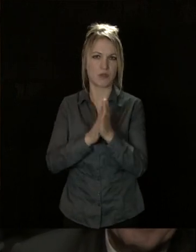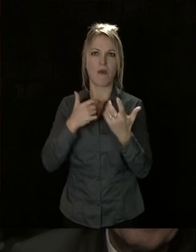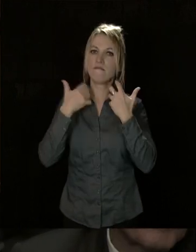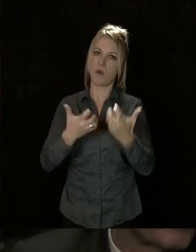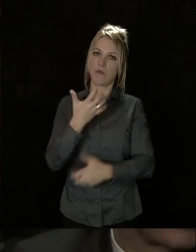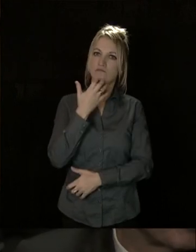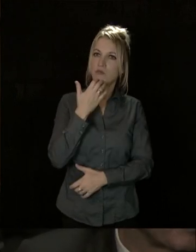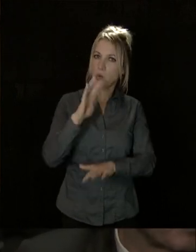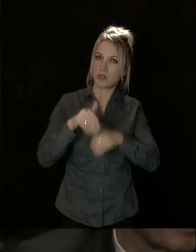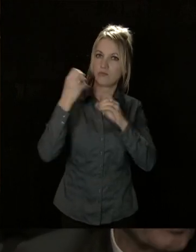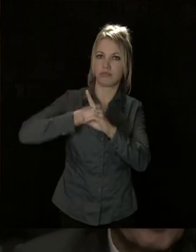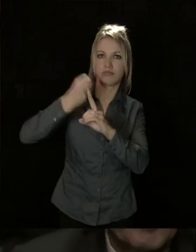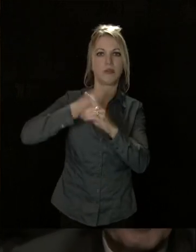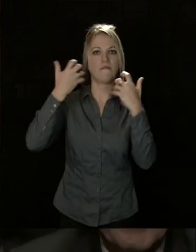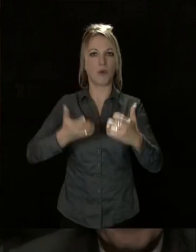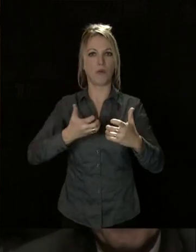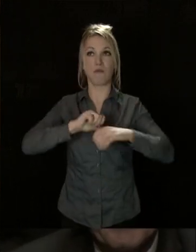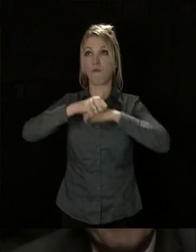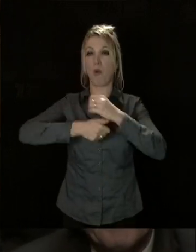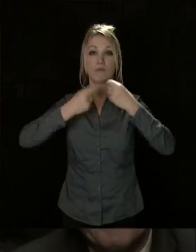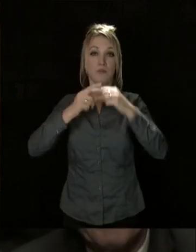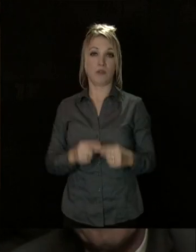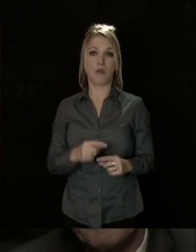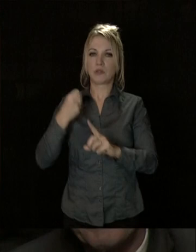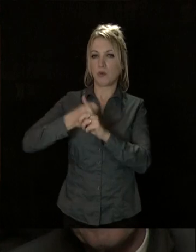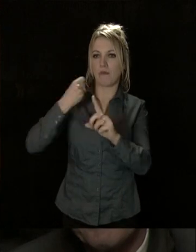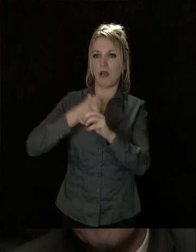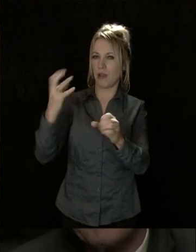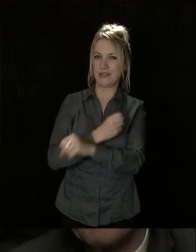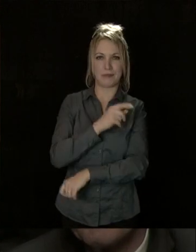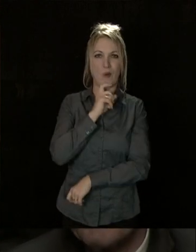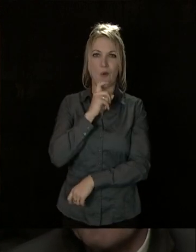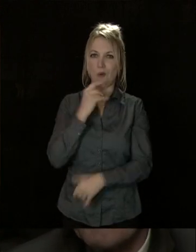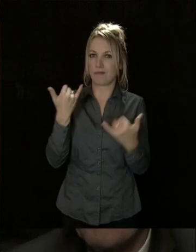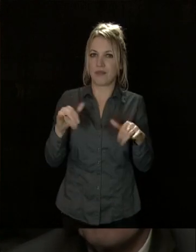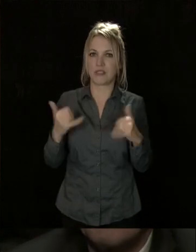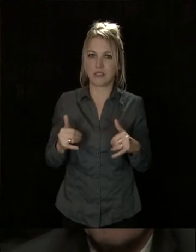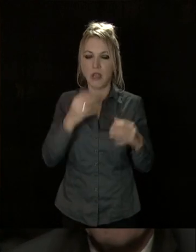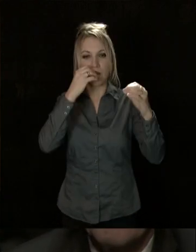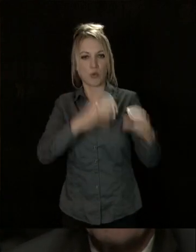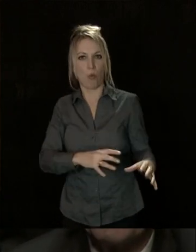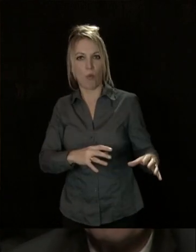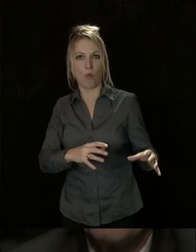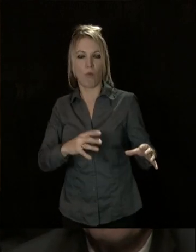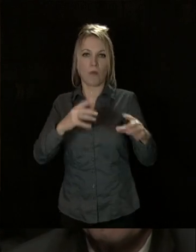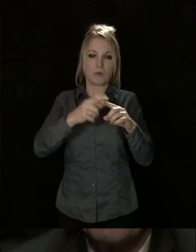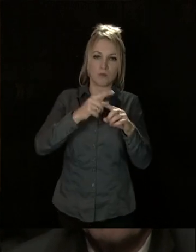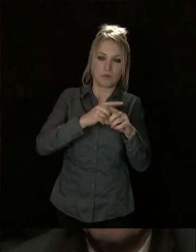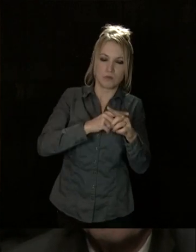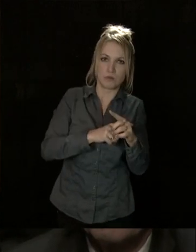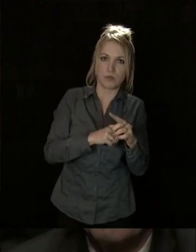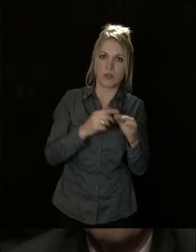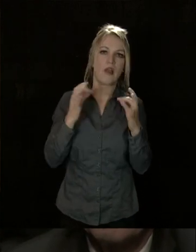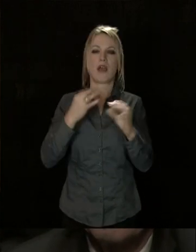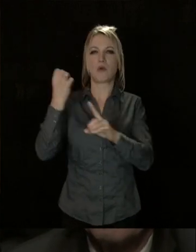toujours les combattre sous toutes leurs formes. Ce combat, il est loin d'être gagné. L'abandon progressif de cet impérieux